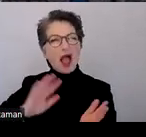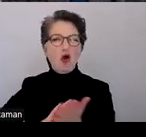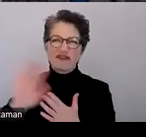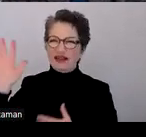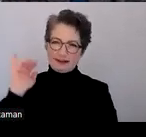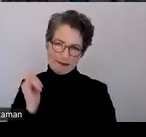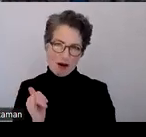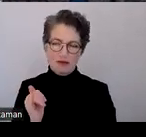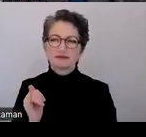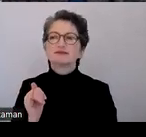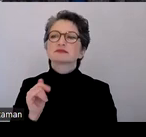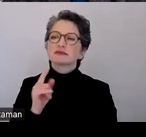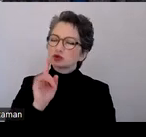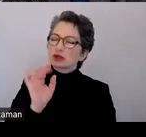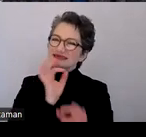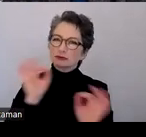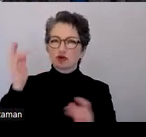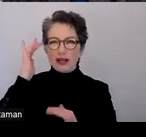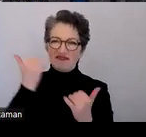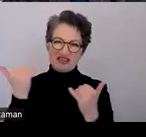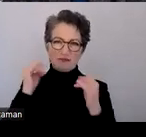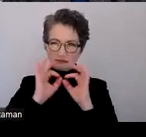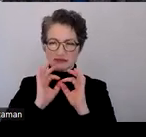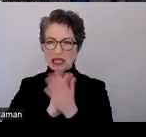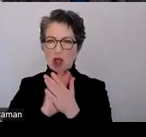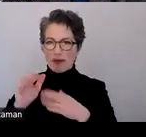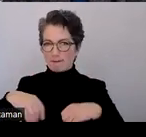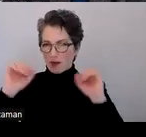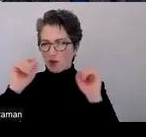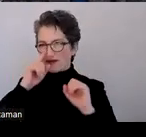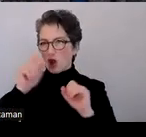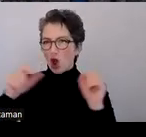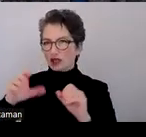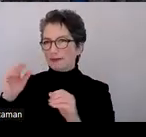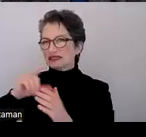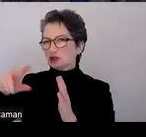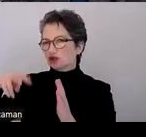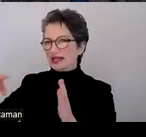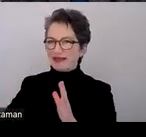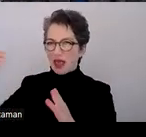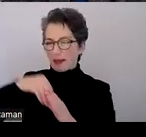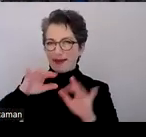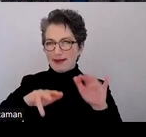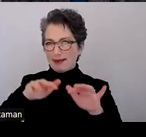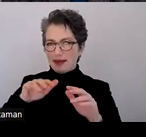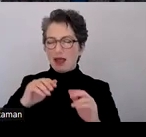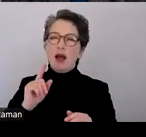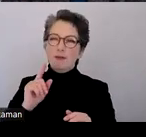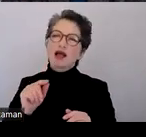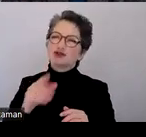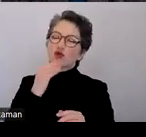Und also da muss man sich dann überlegen, wie man das macht, wenn man eben auch Leute dabei hat mit Screenreader. Aber es ist schon eine schöne Sache mit der